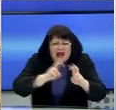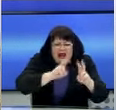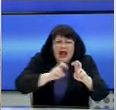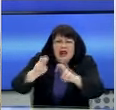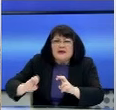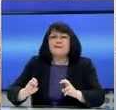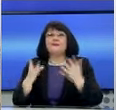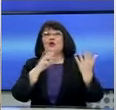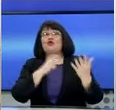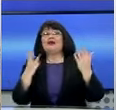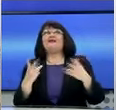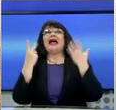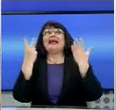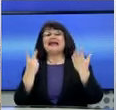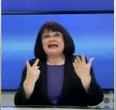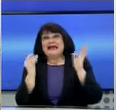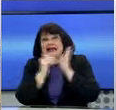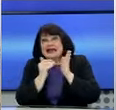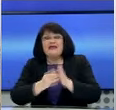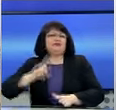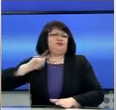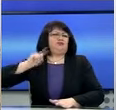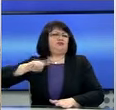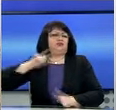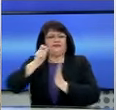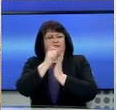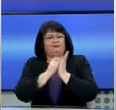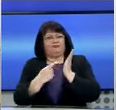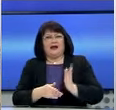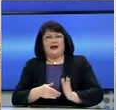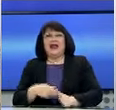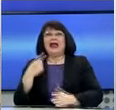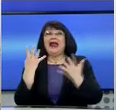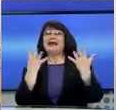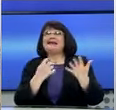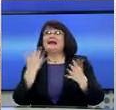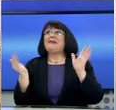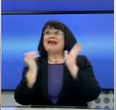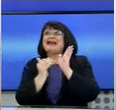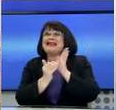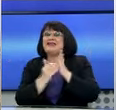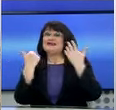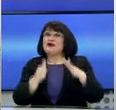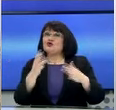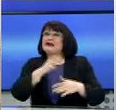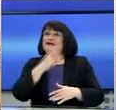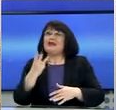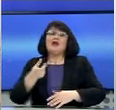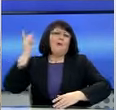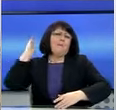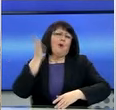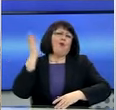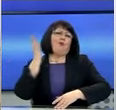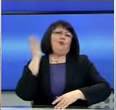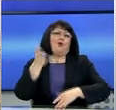καταγραφεί 87.808 παραβάσεις. Έχουν επιβληθεί 95.632 πρόστιμα,